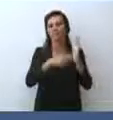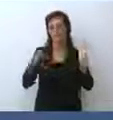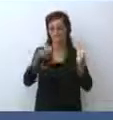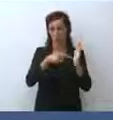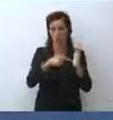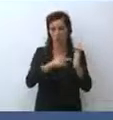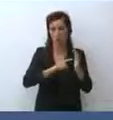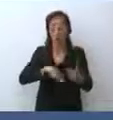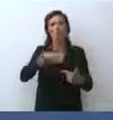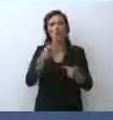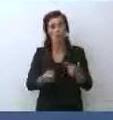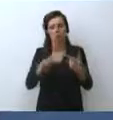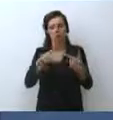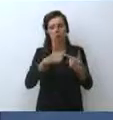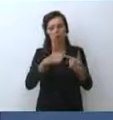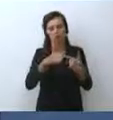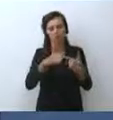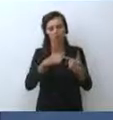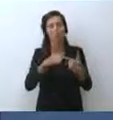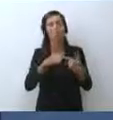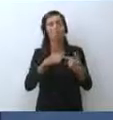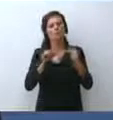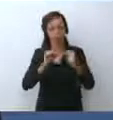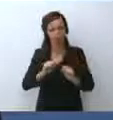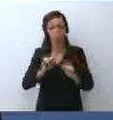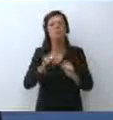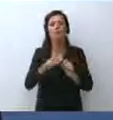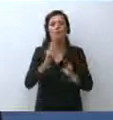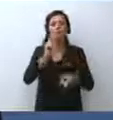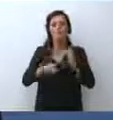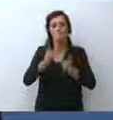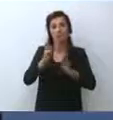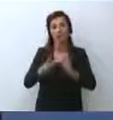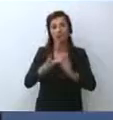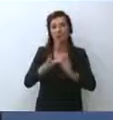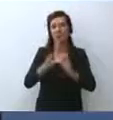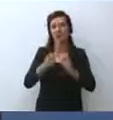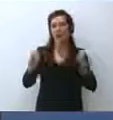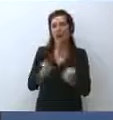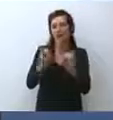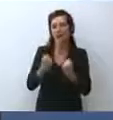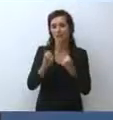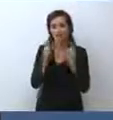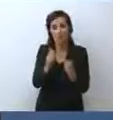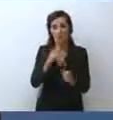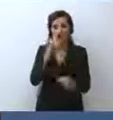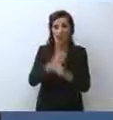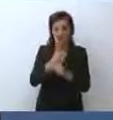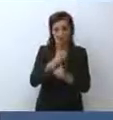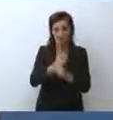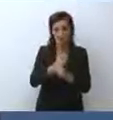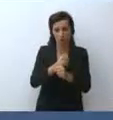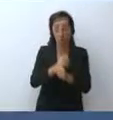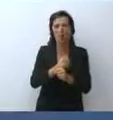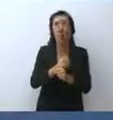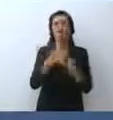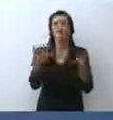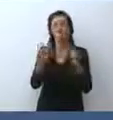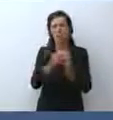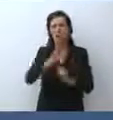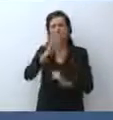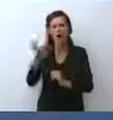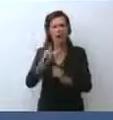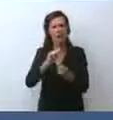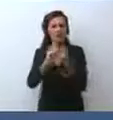successivamente vedremo la parte delle politiche attive del lavoro e le altre riforme. Non so se mi sono